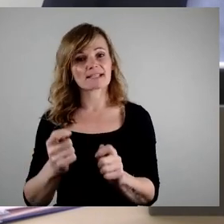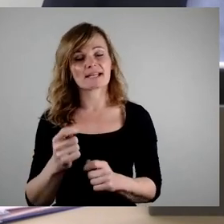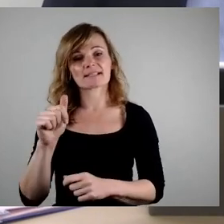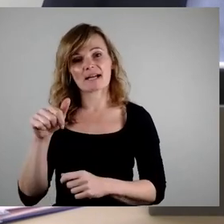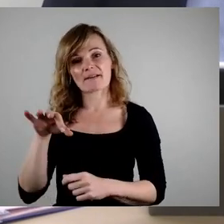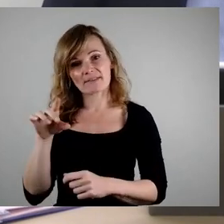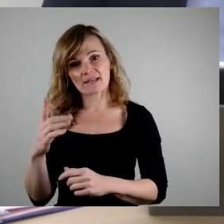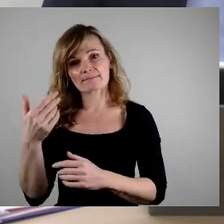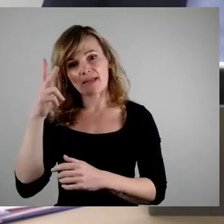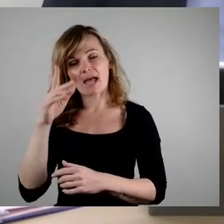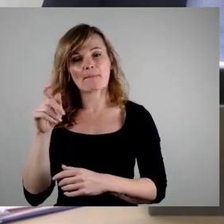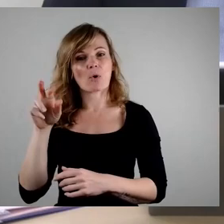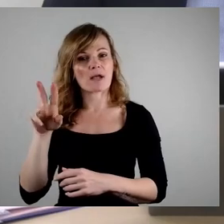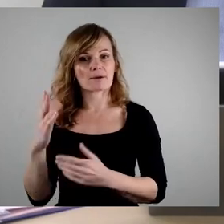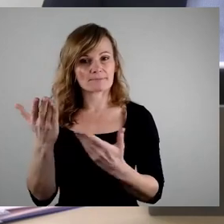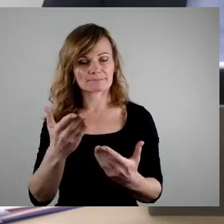ich, Sie bringen uns ein.